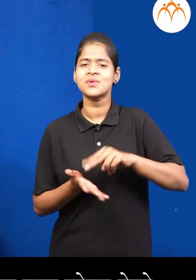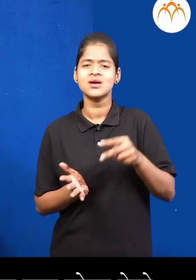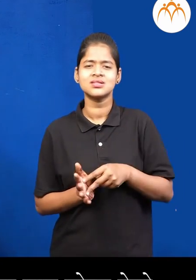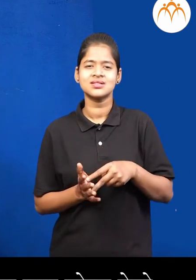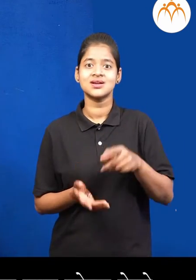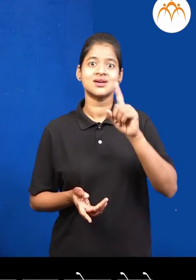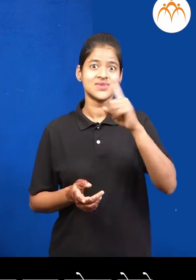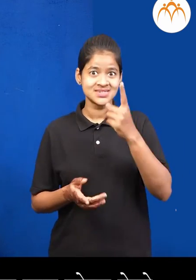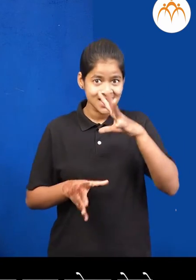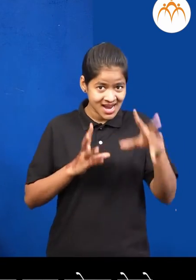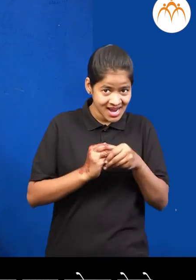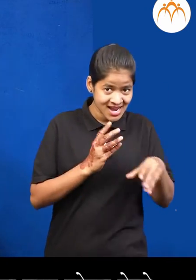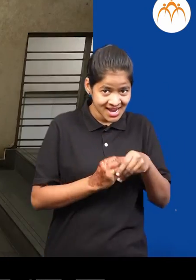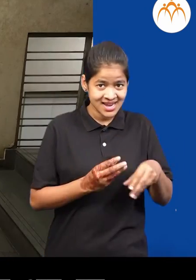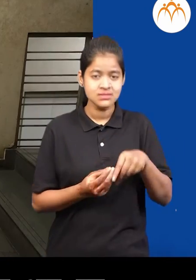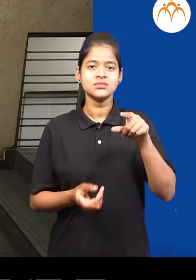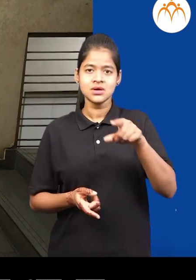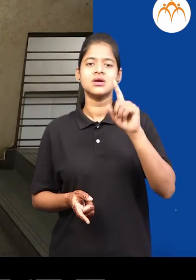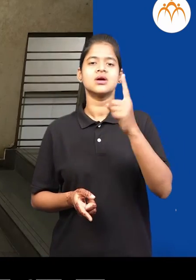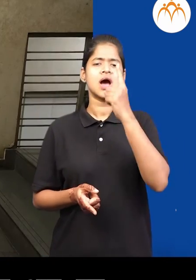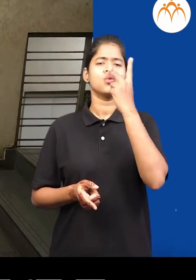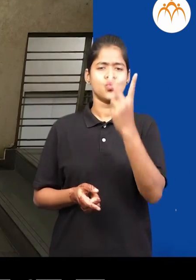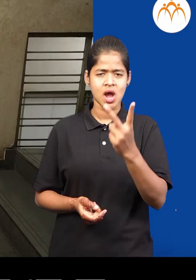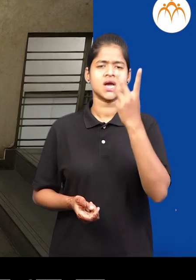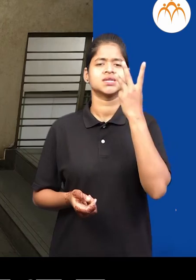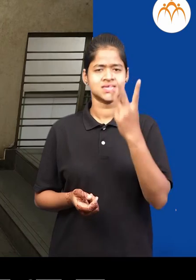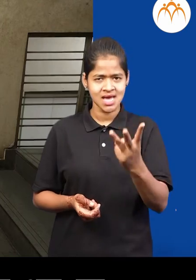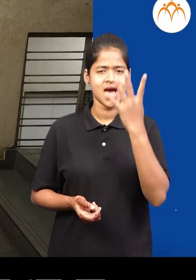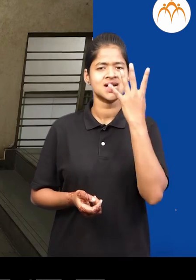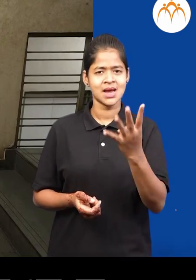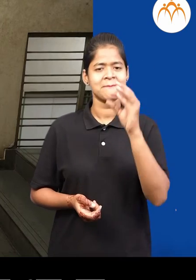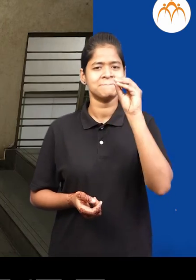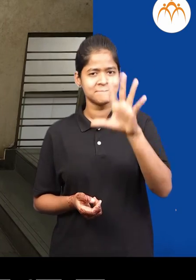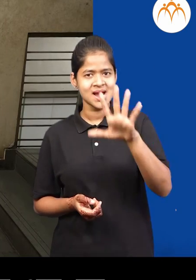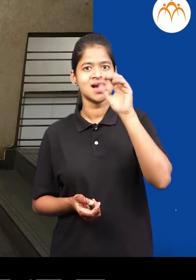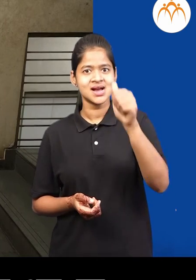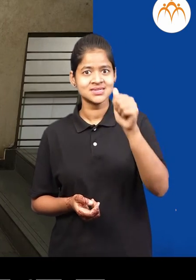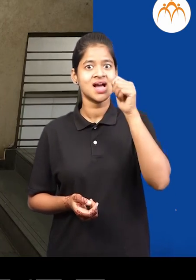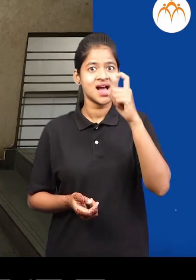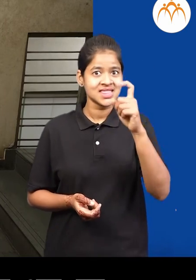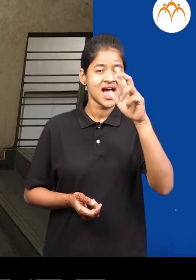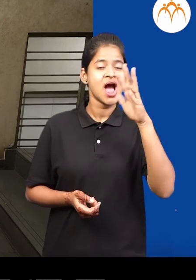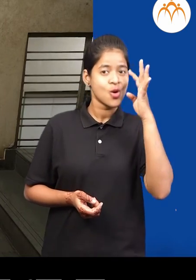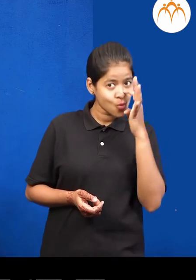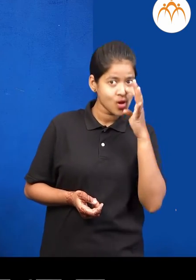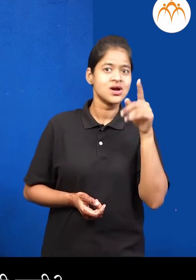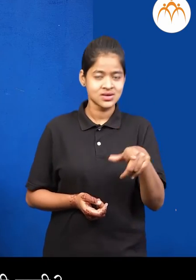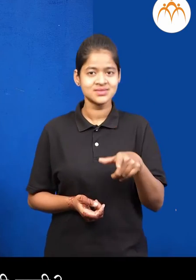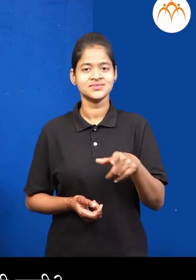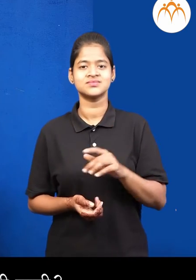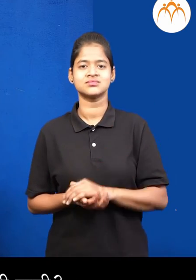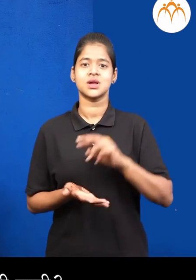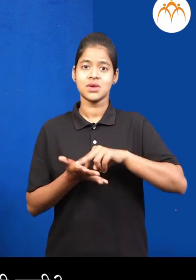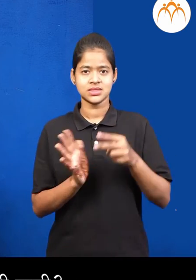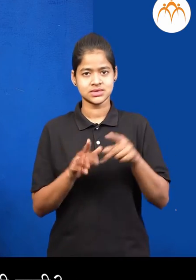टप्पेला पुडचा टपा जोड़त गेलो एक, दोन, तीन, चार, पात, साथ, साथ, आठ, नु तु